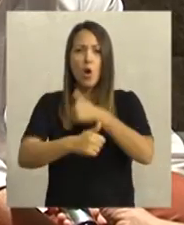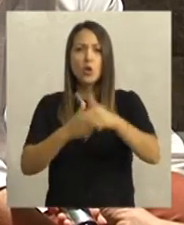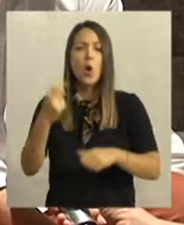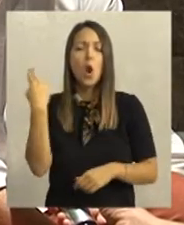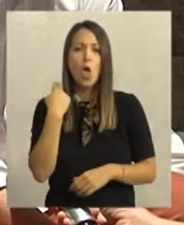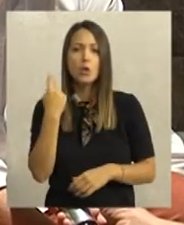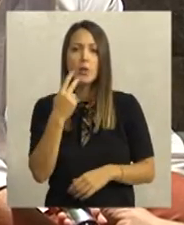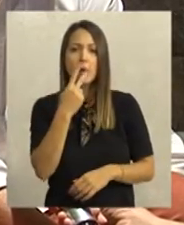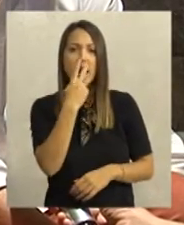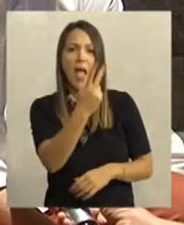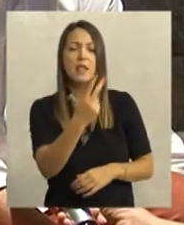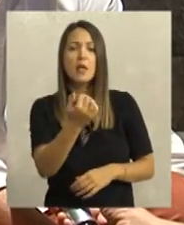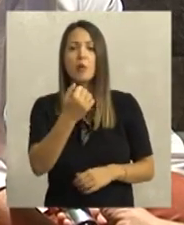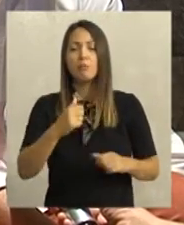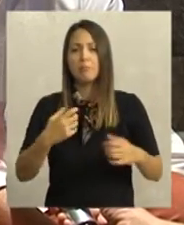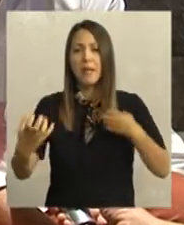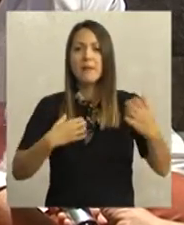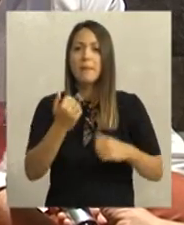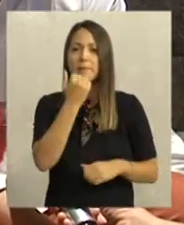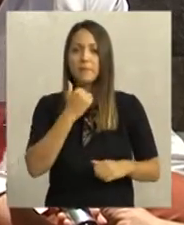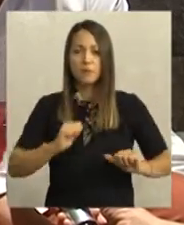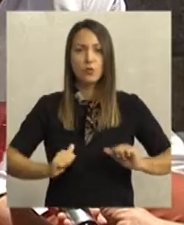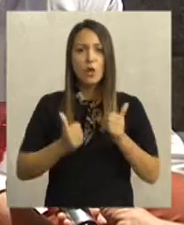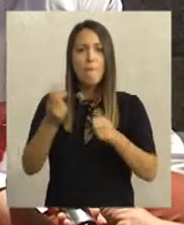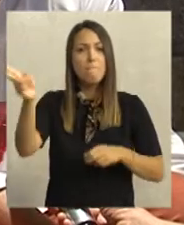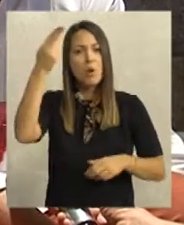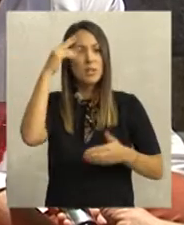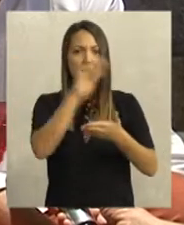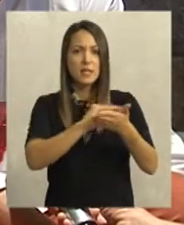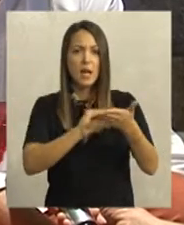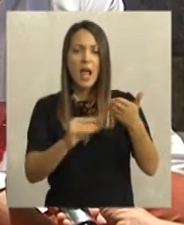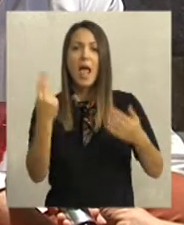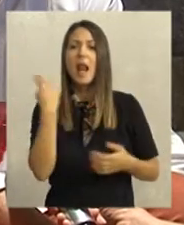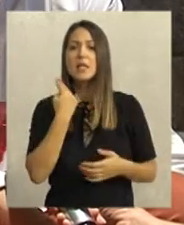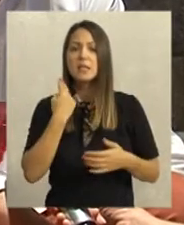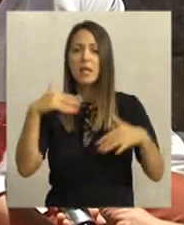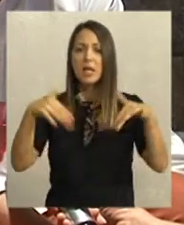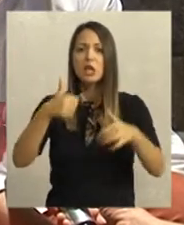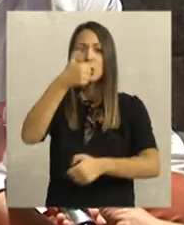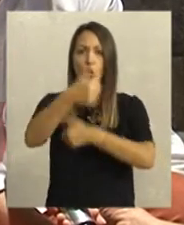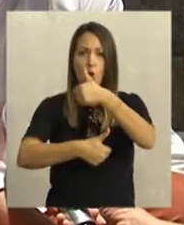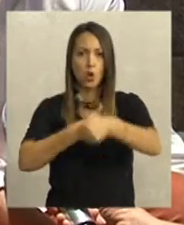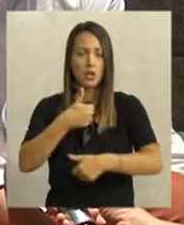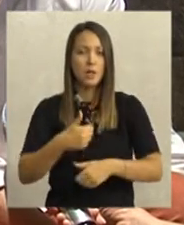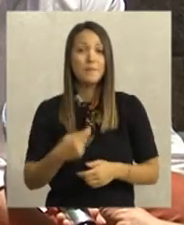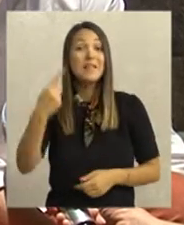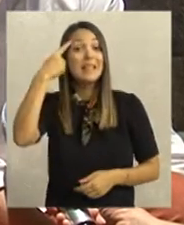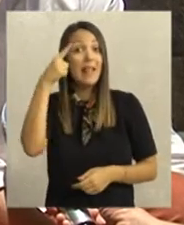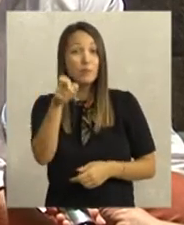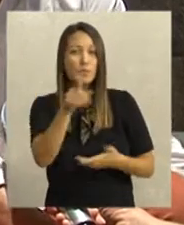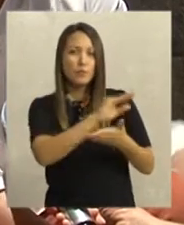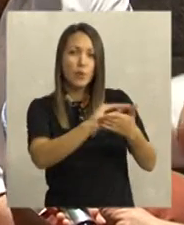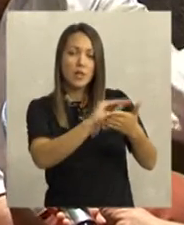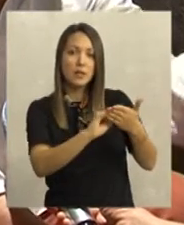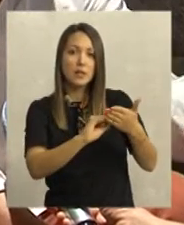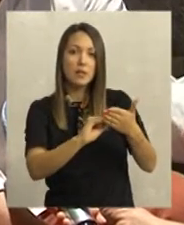Londonu gledao predstavu Private Lives, koji je inače poznati tekst engleske koji su igra već sto godina. I setio sam se